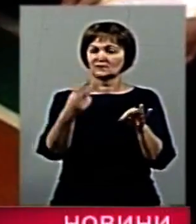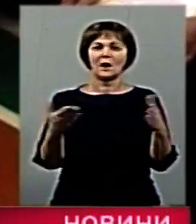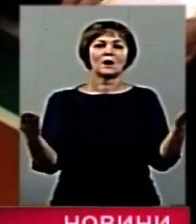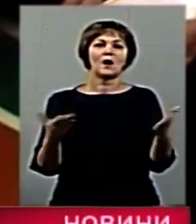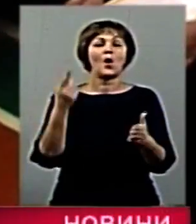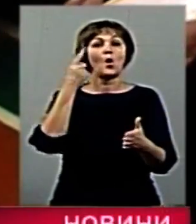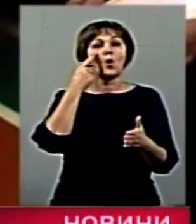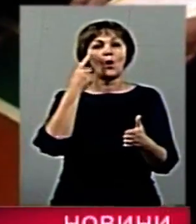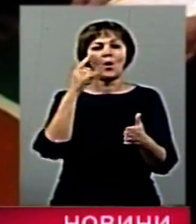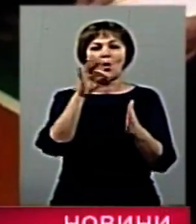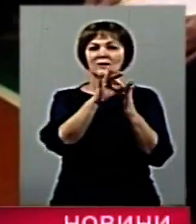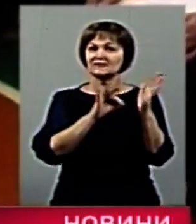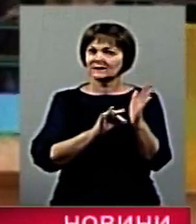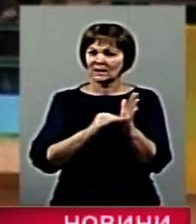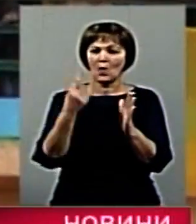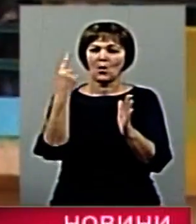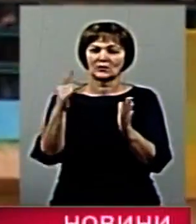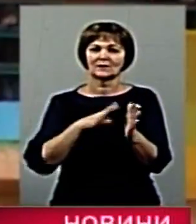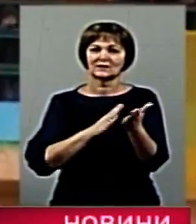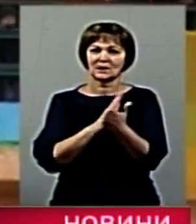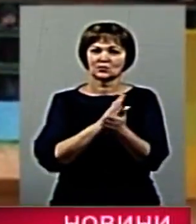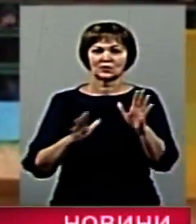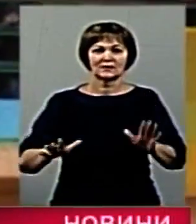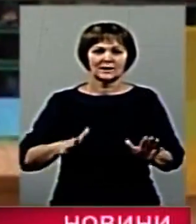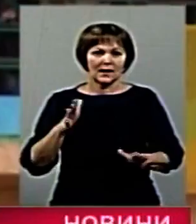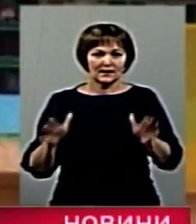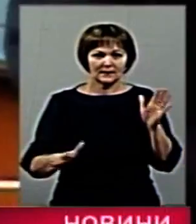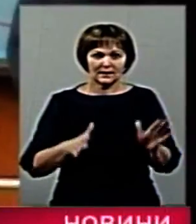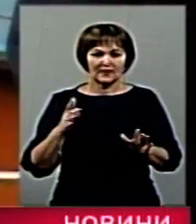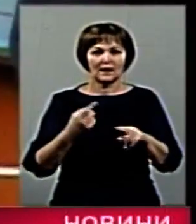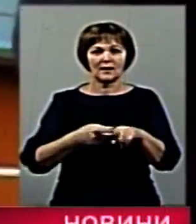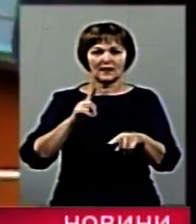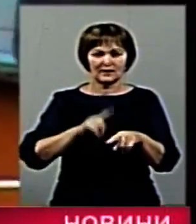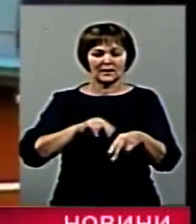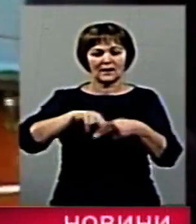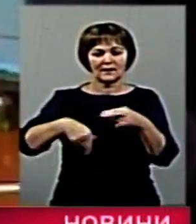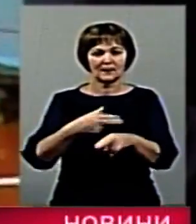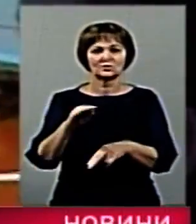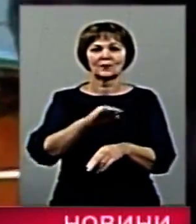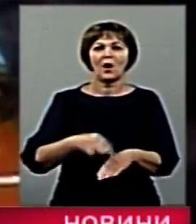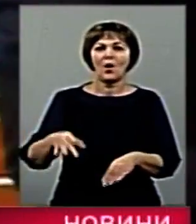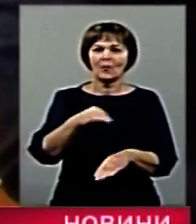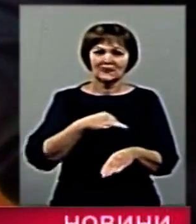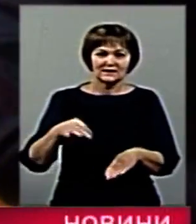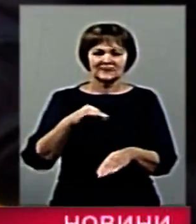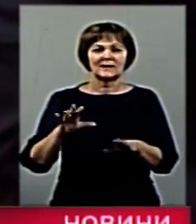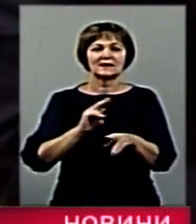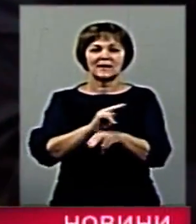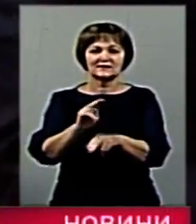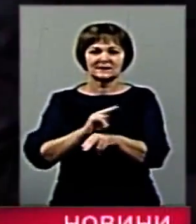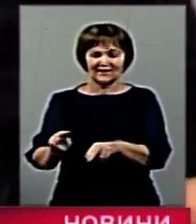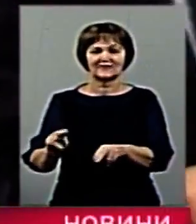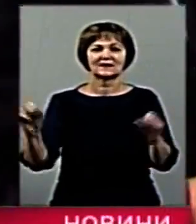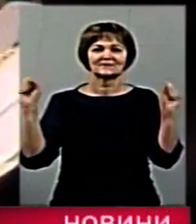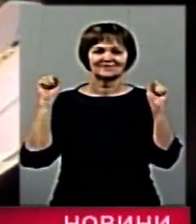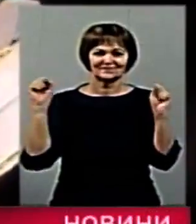оцінки. Одним із суддів був заслужений тренер України, голова федерації гімнатики та акробатики Житомирської області, наставник дитячої гімнатики